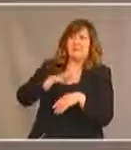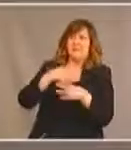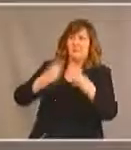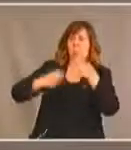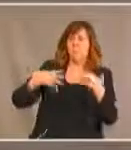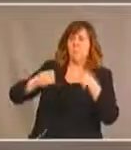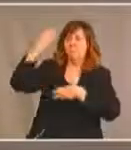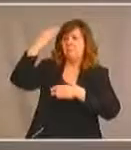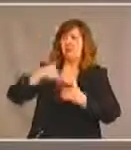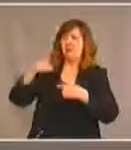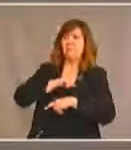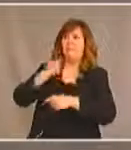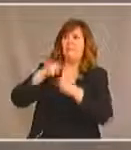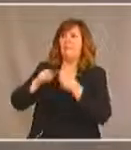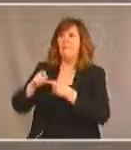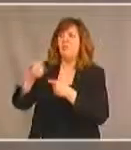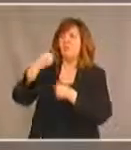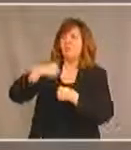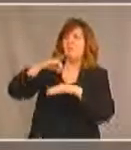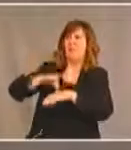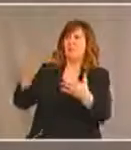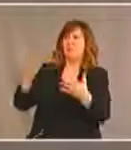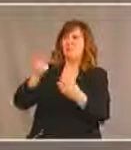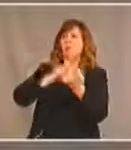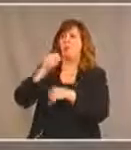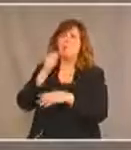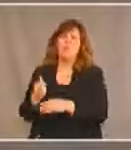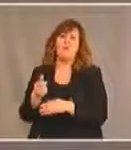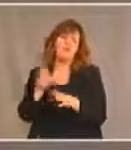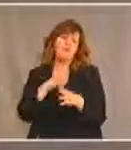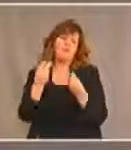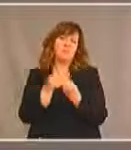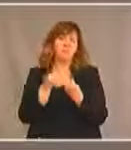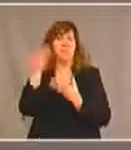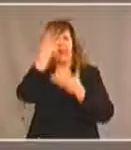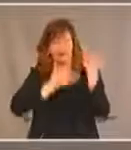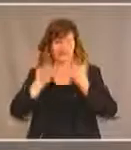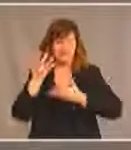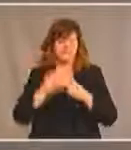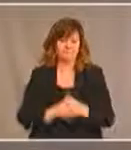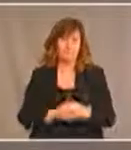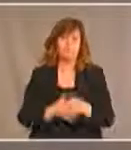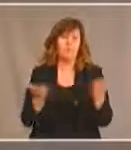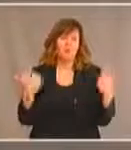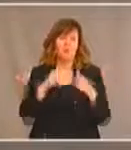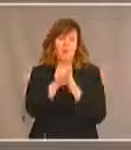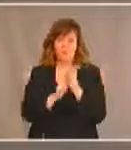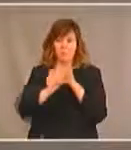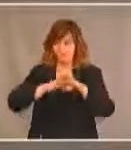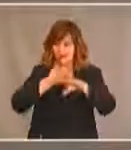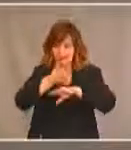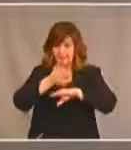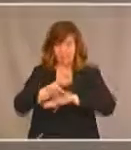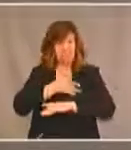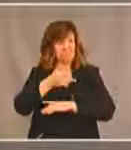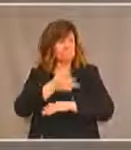être soignés et ne reviendront jamais. Nous considérons cet engagement à la loi sur l'accessibilité comme une belle occasion